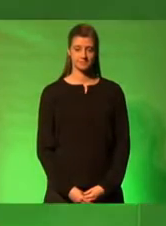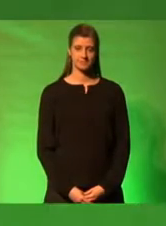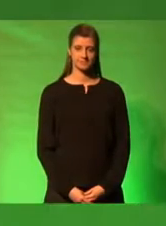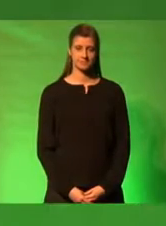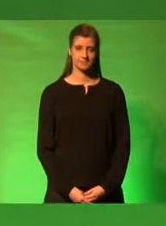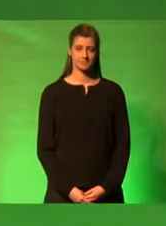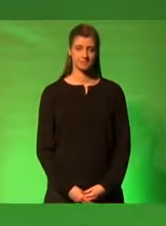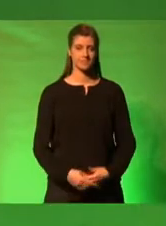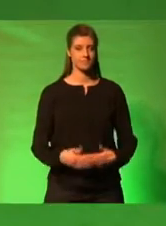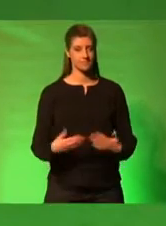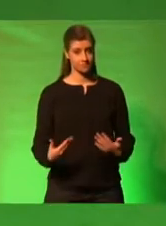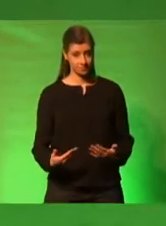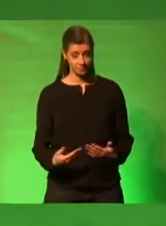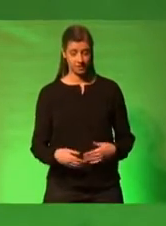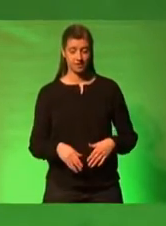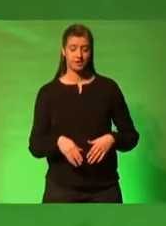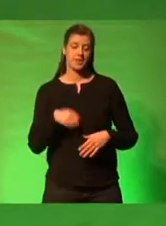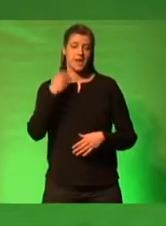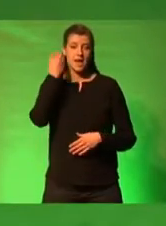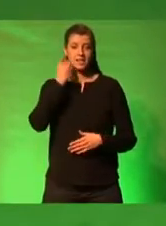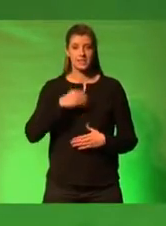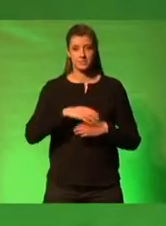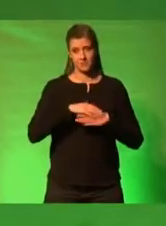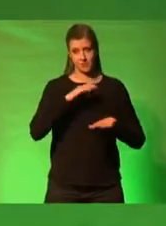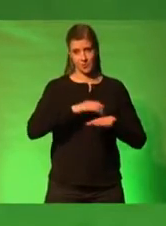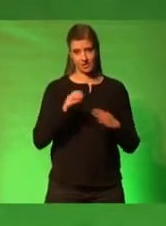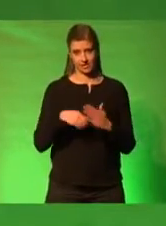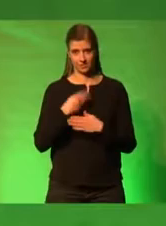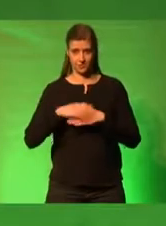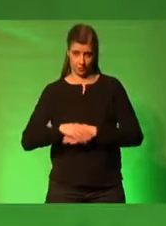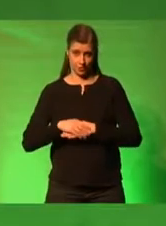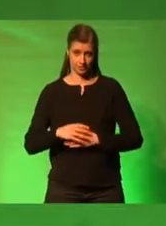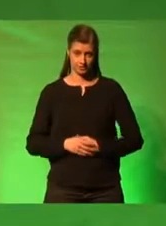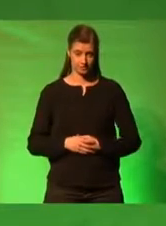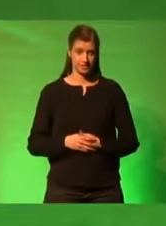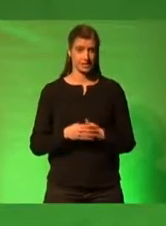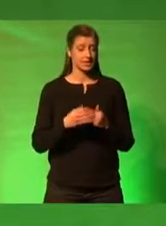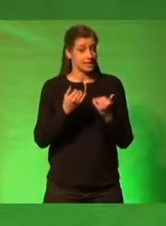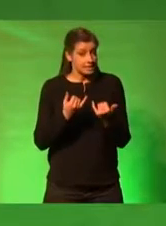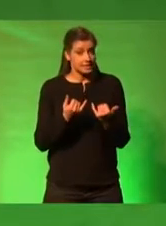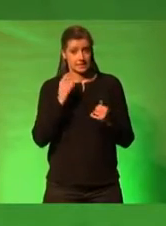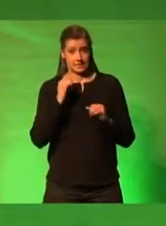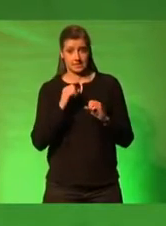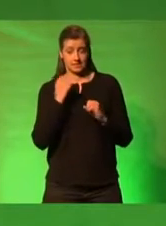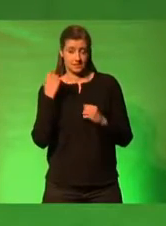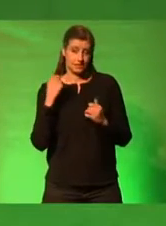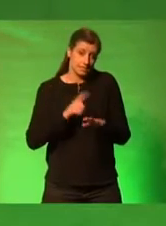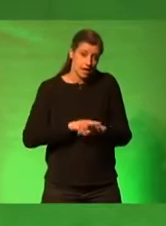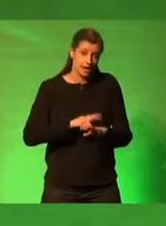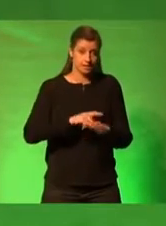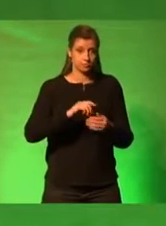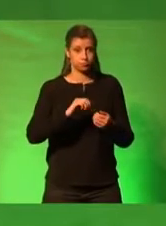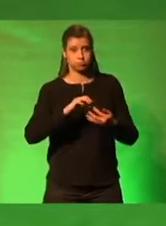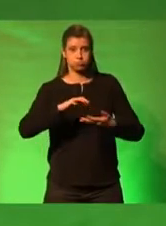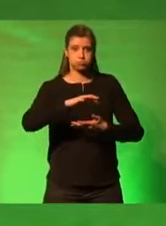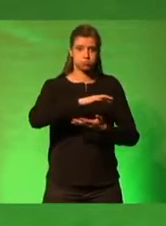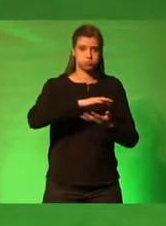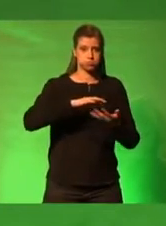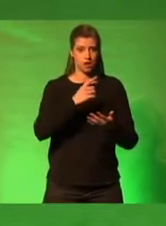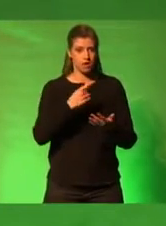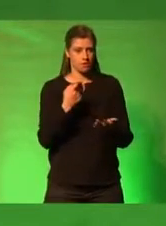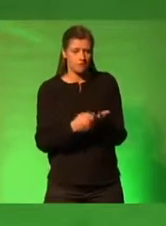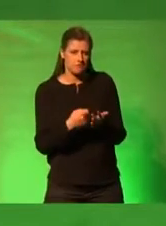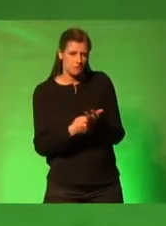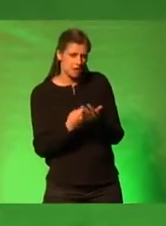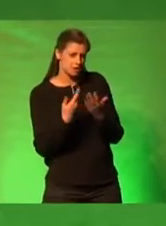Liebe Freundinnen und Freunde, in diesen umwälzenden Zeiten, in denen unsere Werte infrage gestellt werden